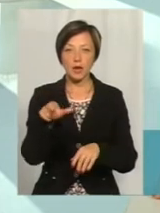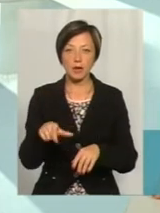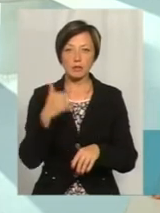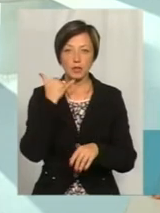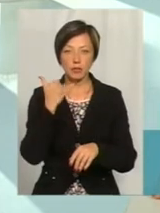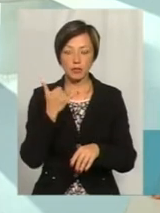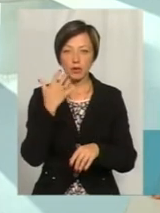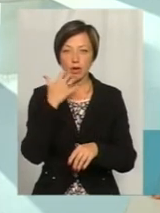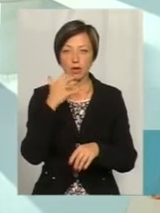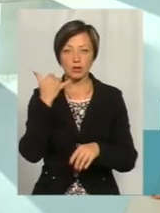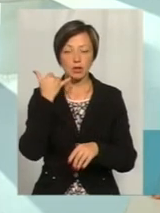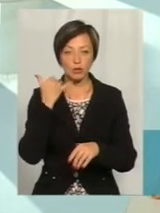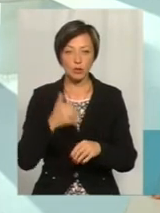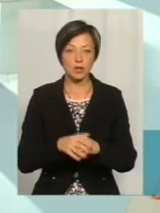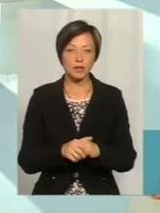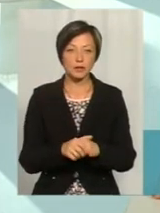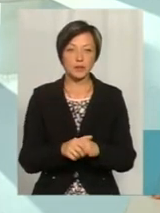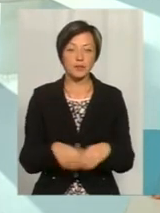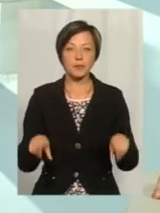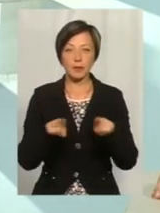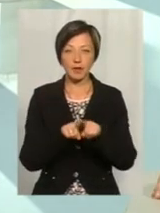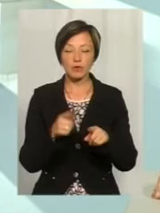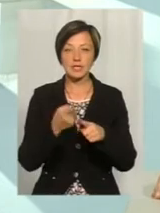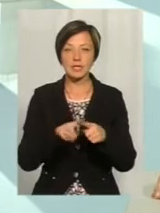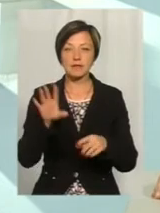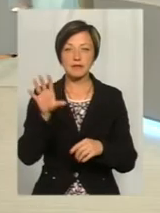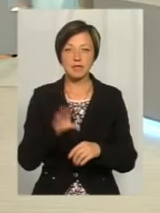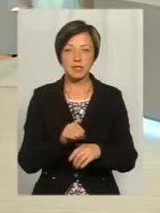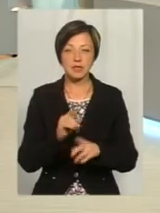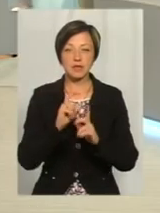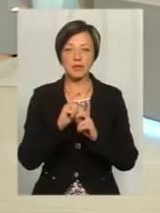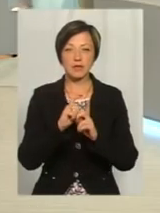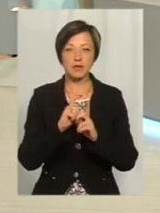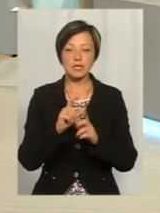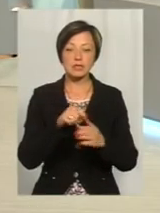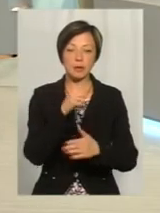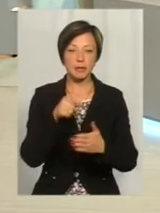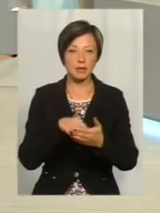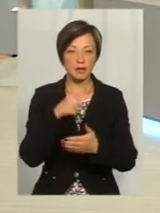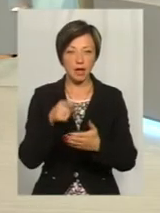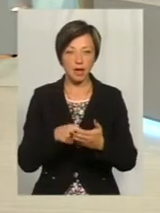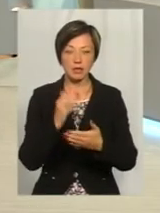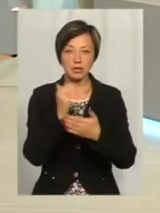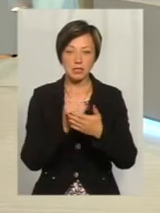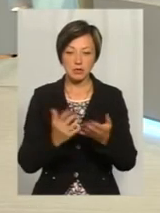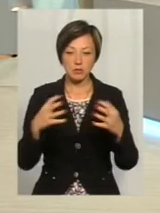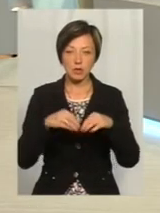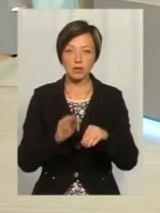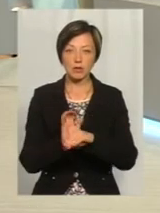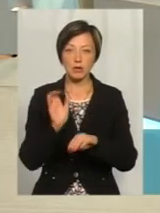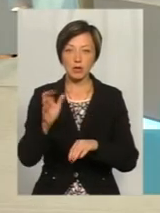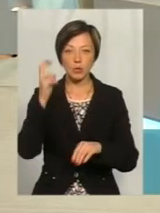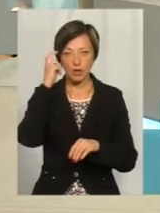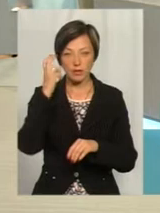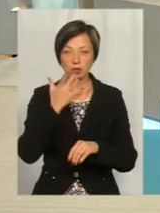телефонують на гарячу телефонну лінію. Також, звичайно, ці всі запитання я систематизую, направляю до